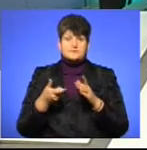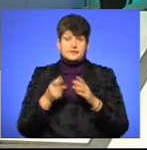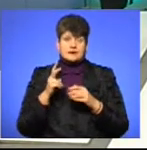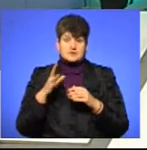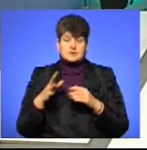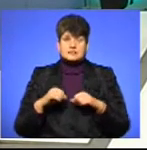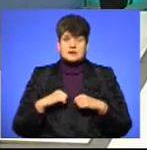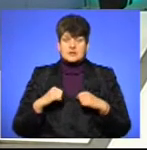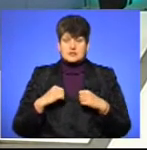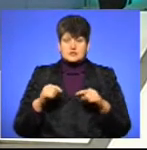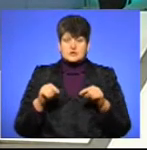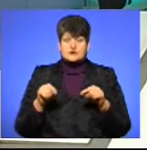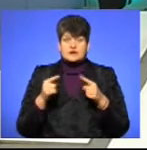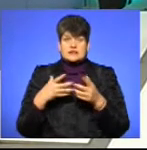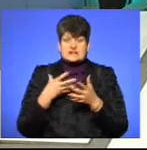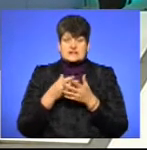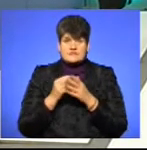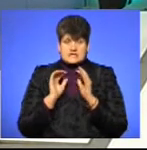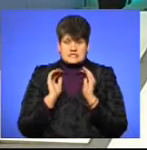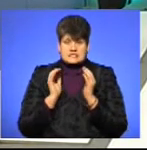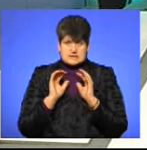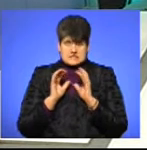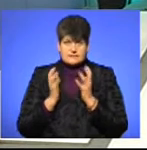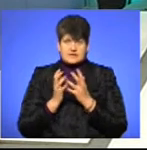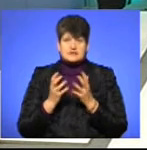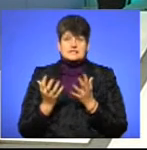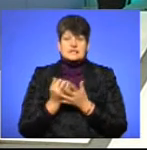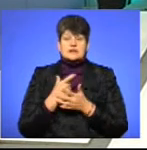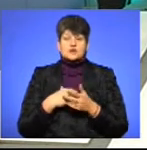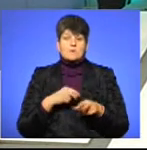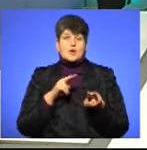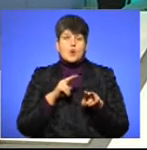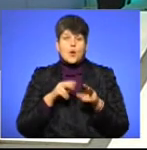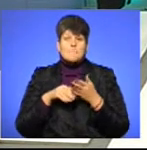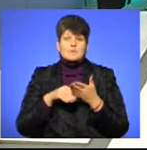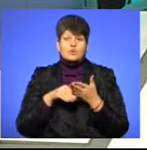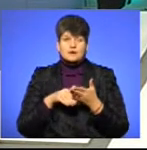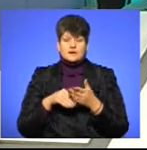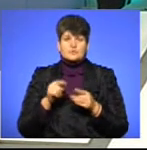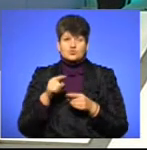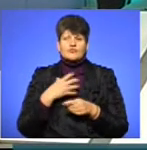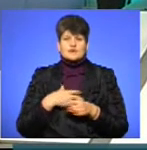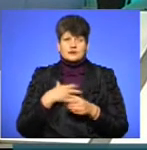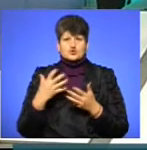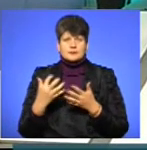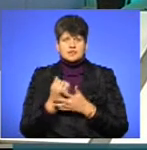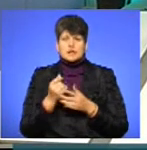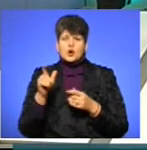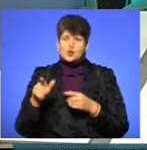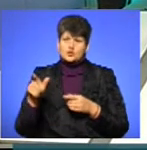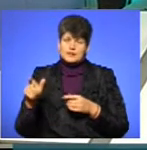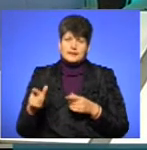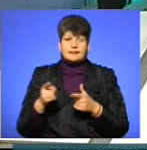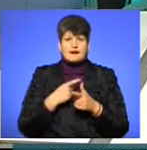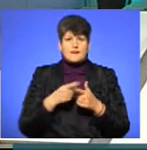свій особистий світ, найти собі опікунів. І тут дуже важливо, щоб знайшлася людина чи організація, як в